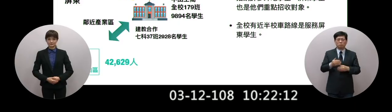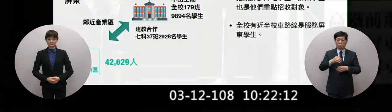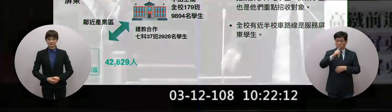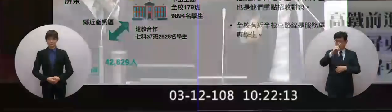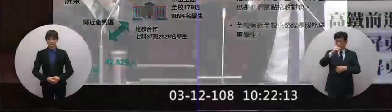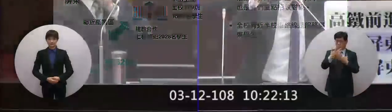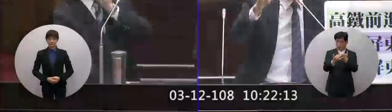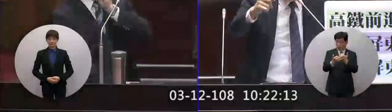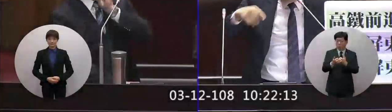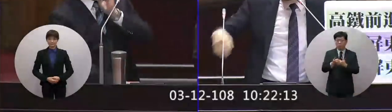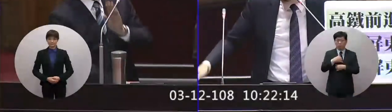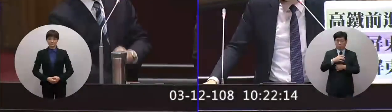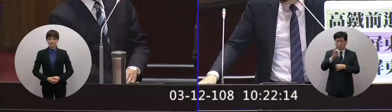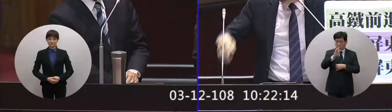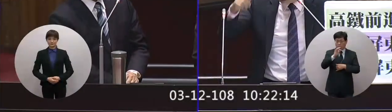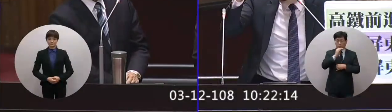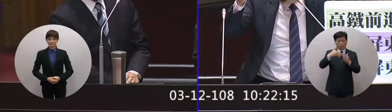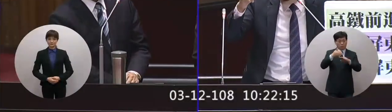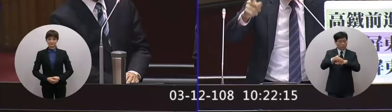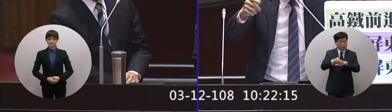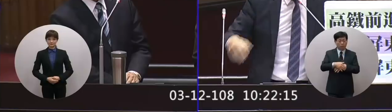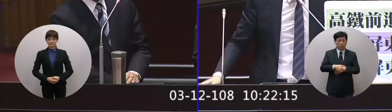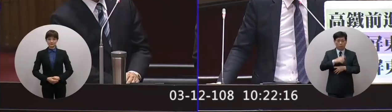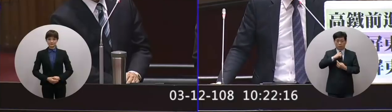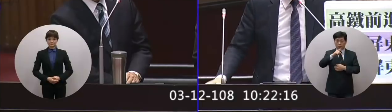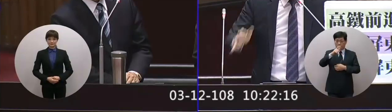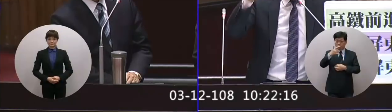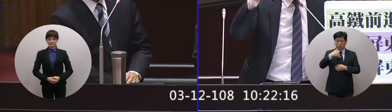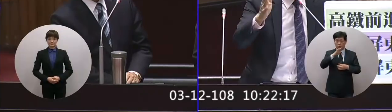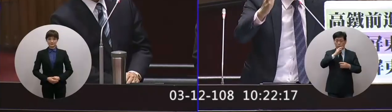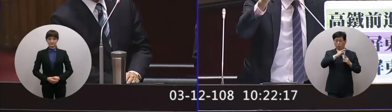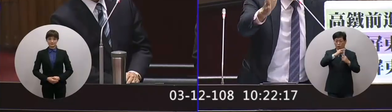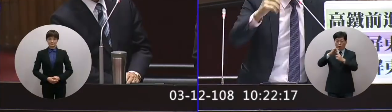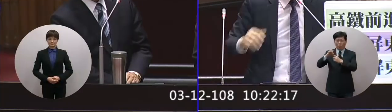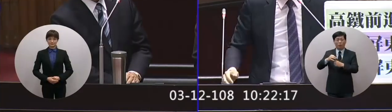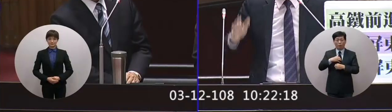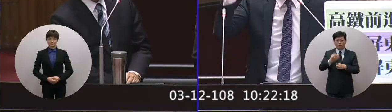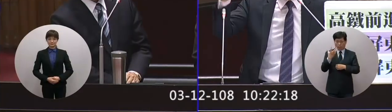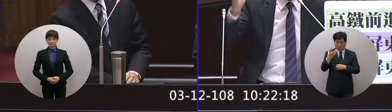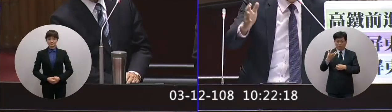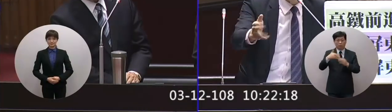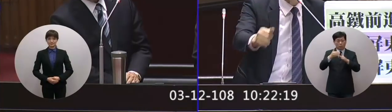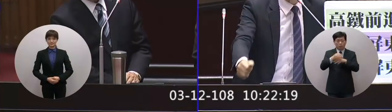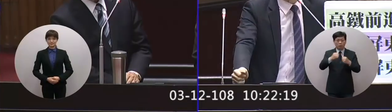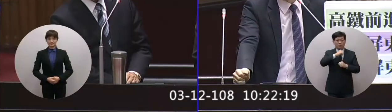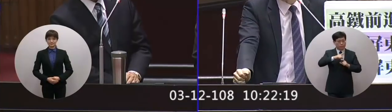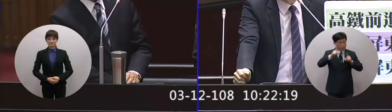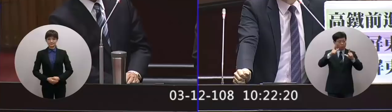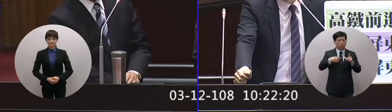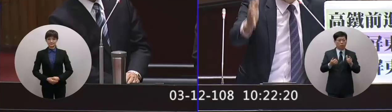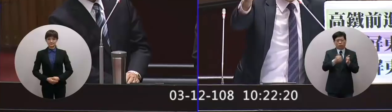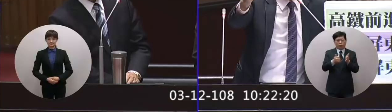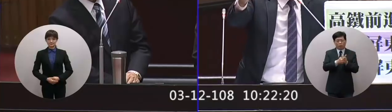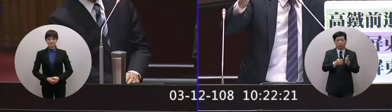近一萬個學生將近一百輛校車有163條路線他大部分一半的校車用來屏東載學生